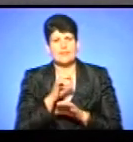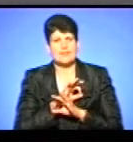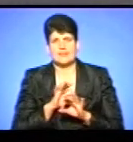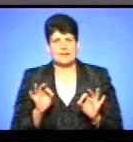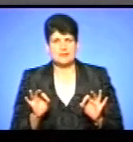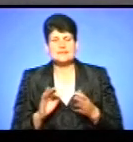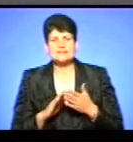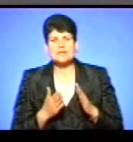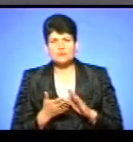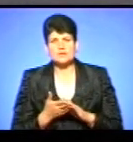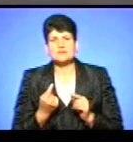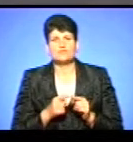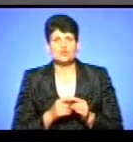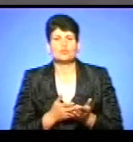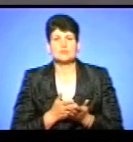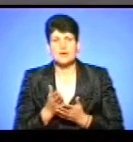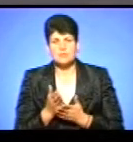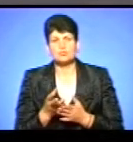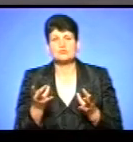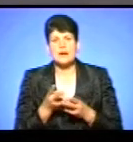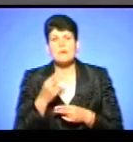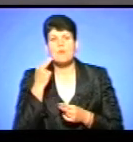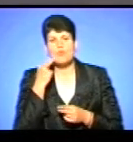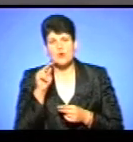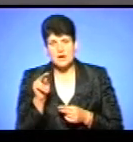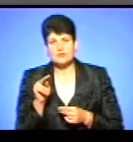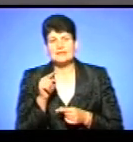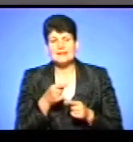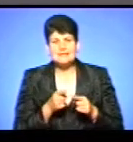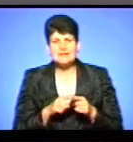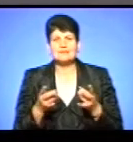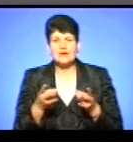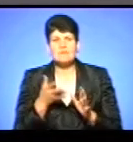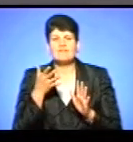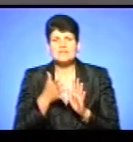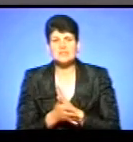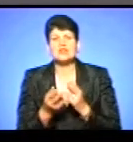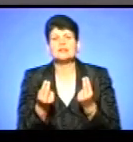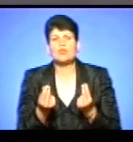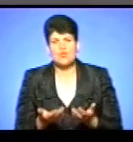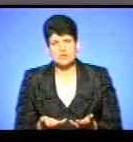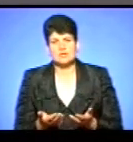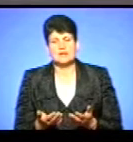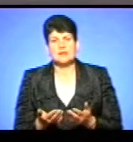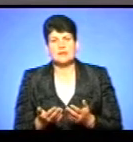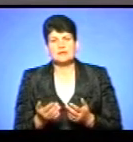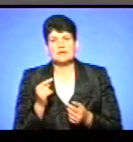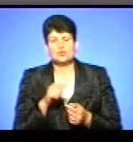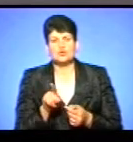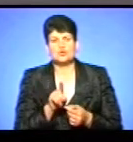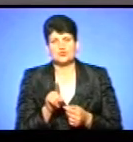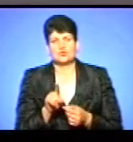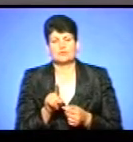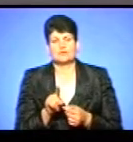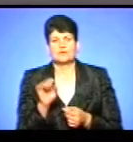в даному напрямку, її треба покращити, на це треба витрачати кошти, для того, щоб експлуатувати